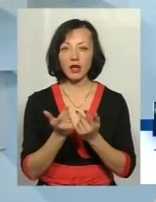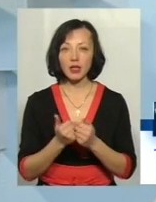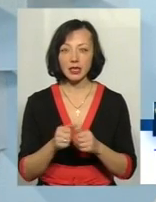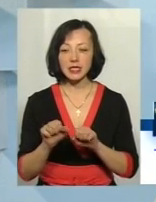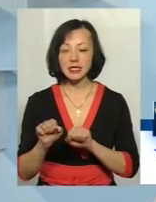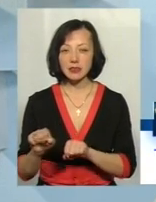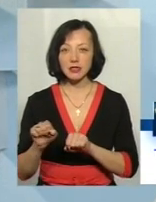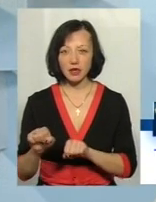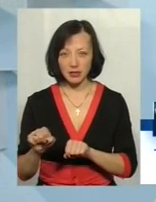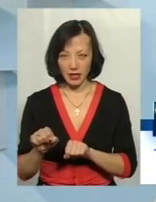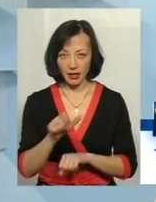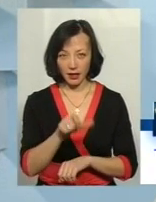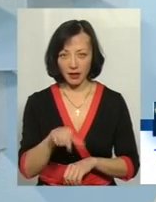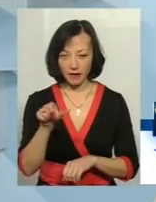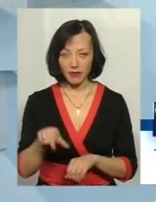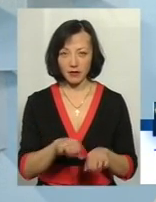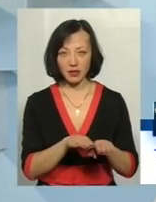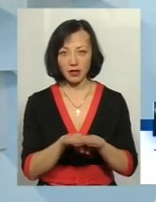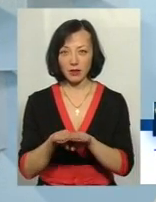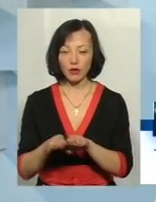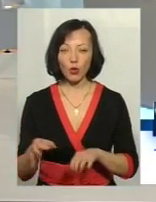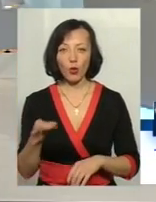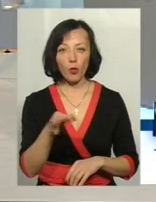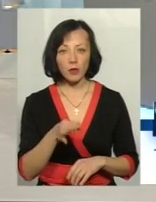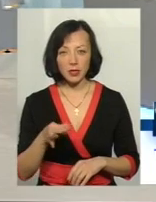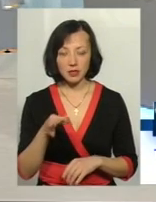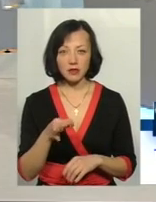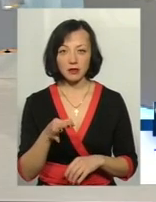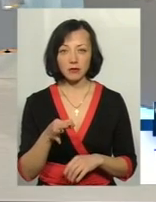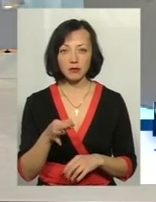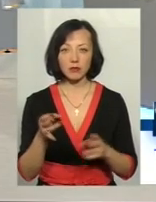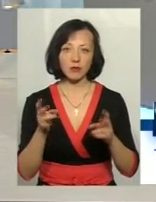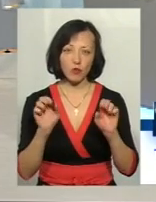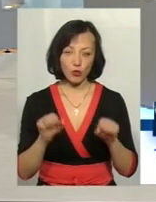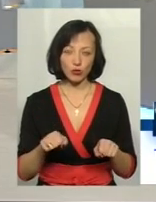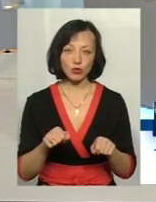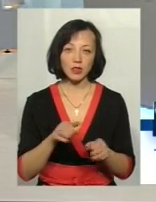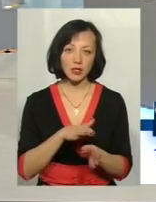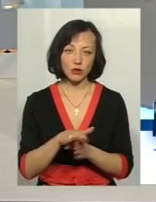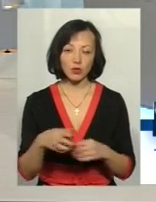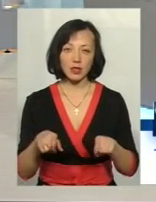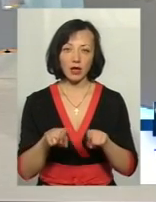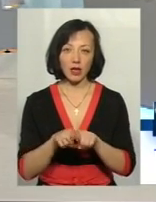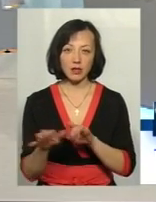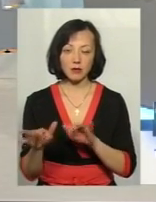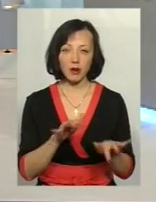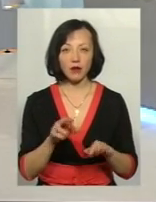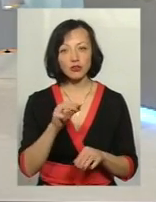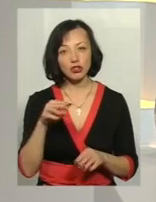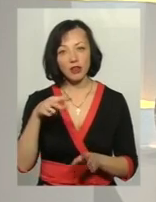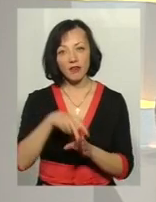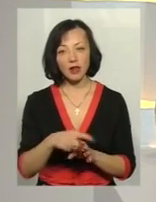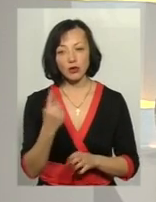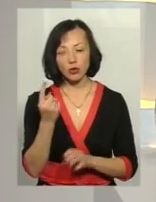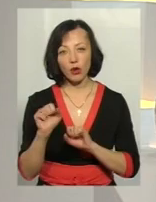захисників прав на рівні нашої області, які можуть здійснювати такі права? Чи є навантаження ще на